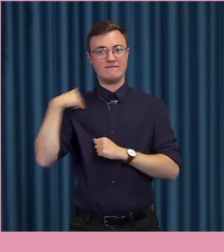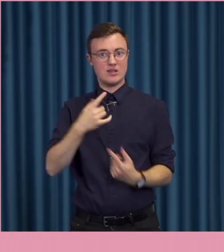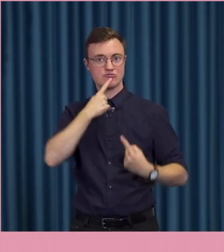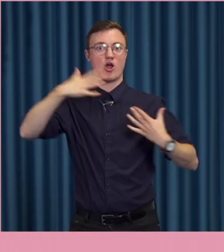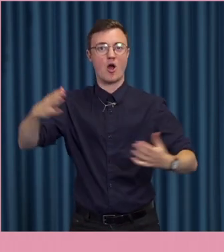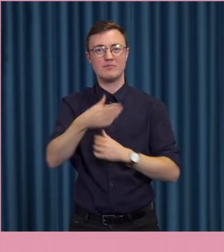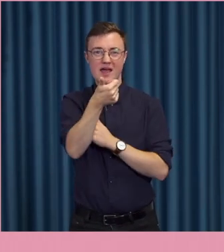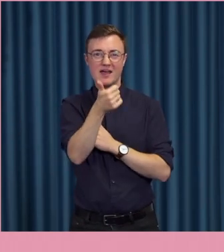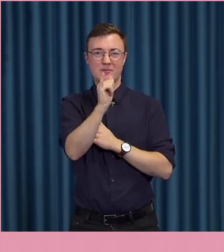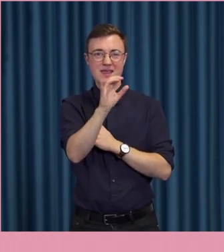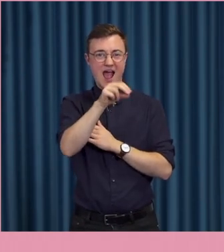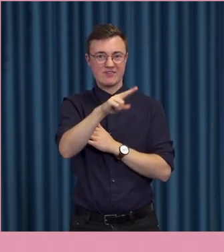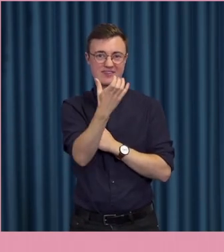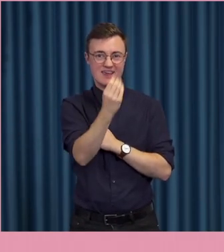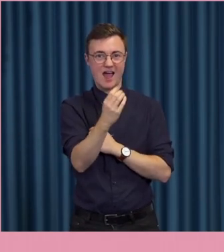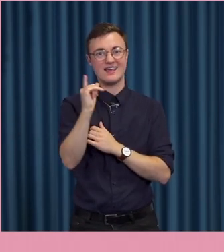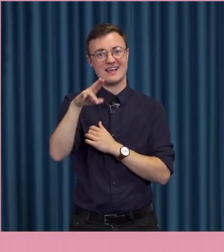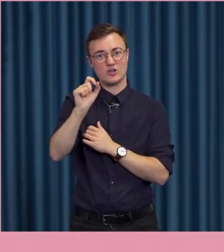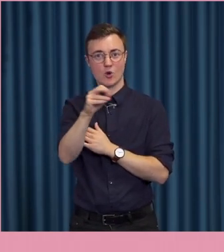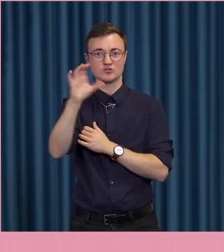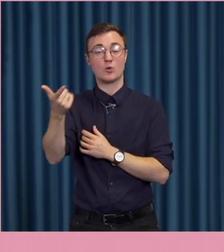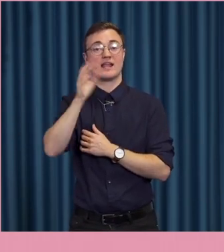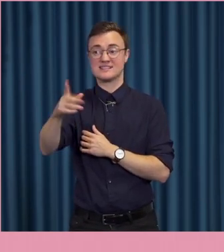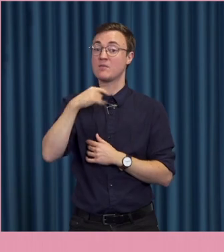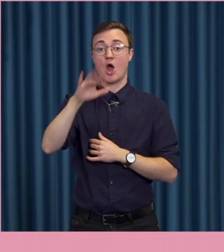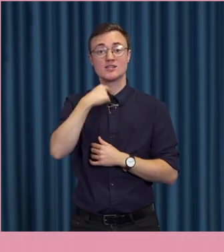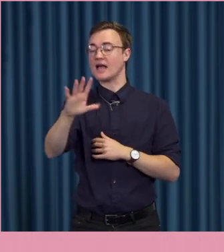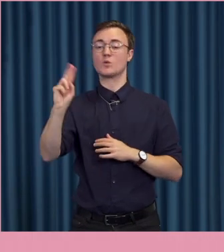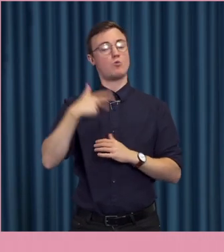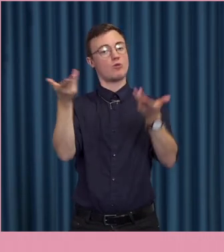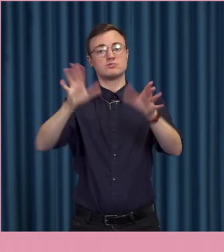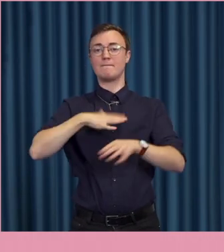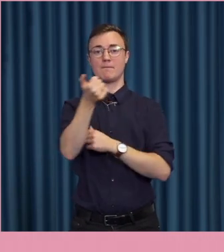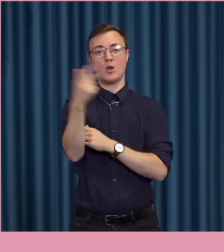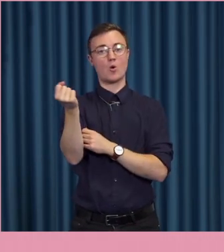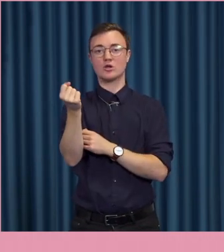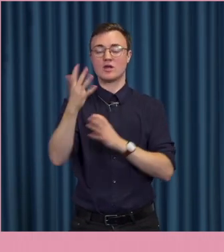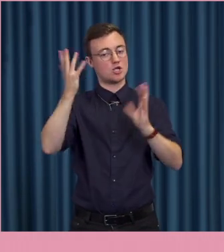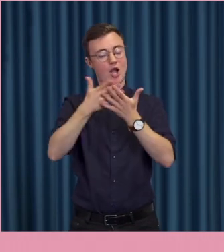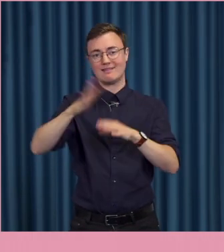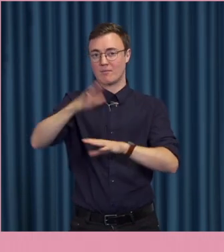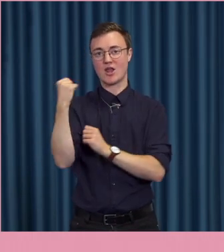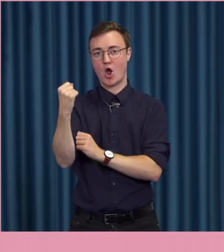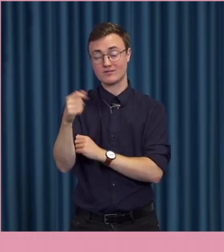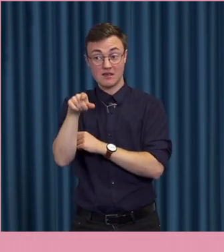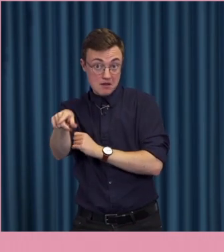mer hat. lägger ner min blogg. Eller vad det nu kan vara. Tror du att det är en positiv eller negativ utveckling? Eller är det bara som det är?